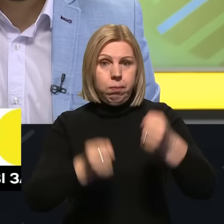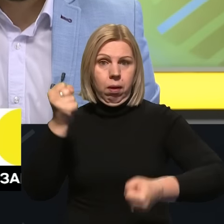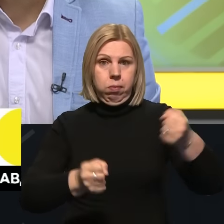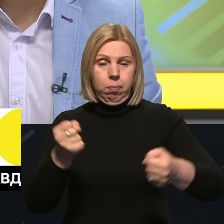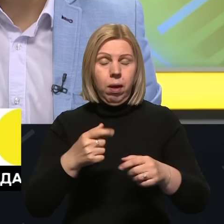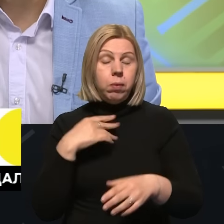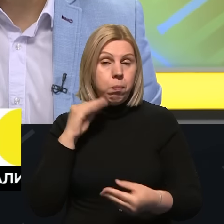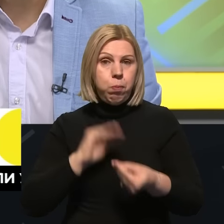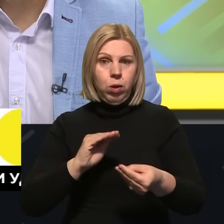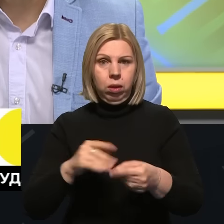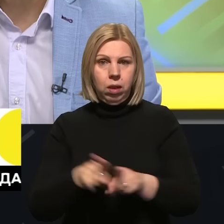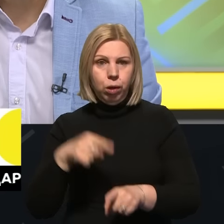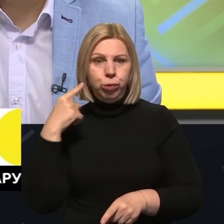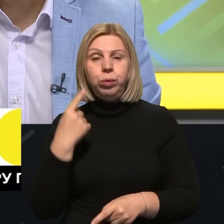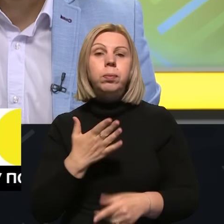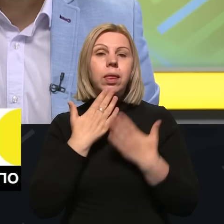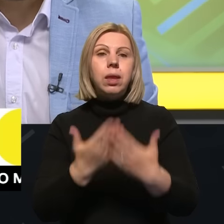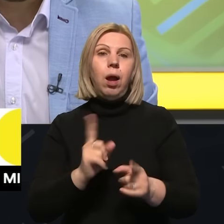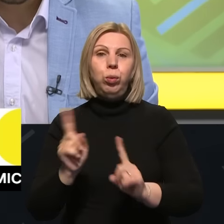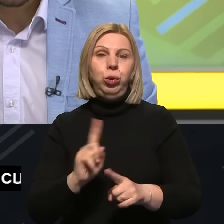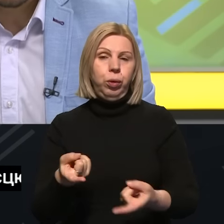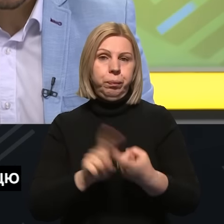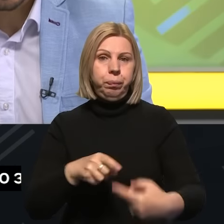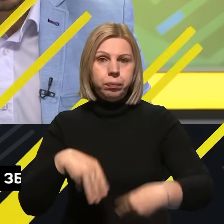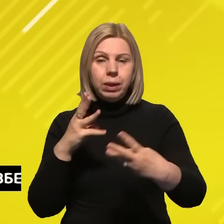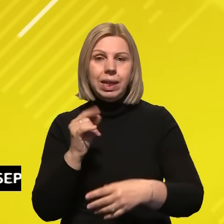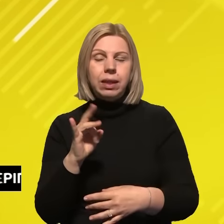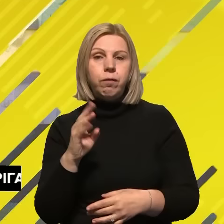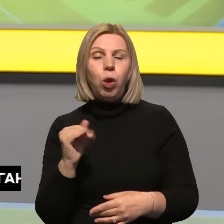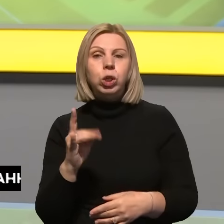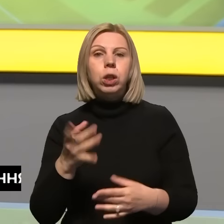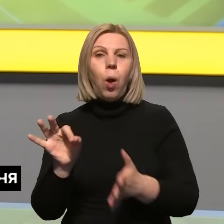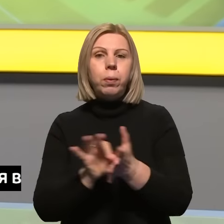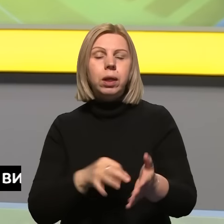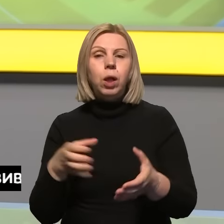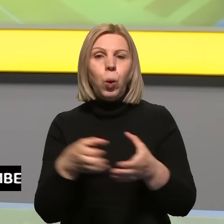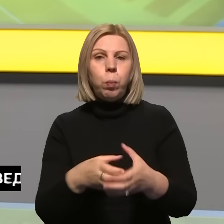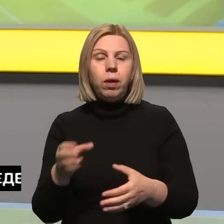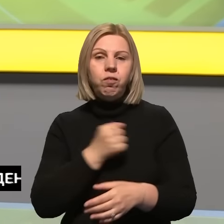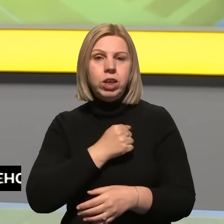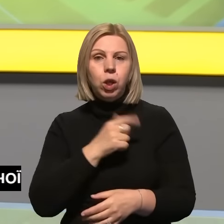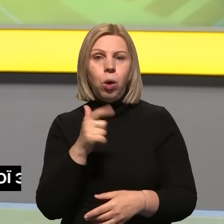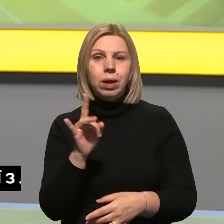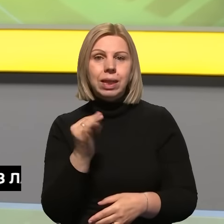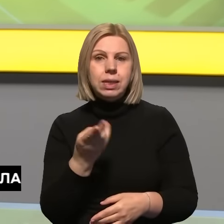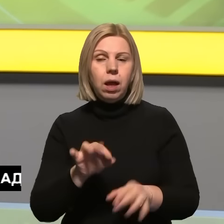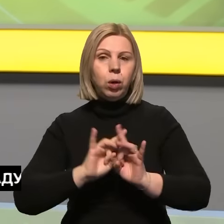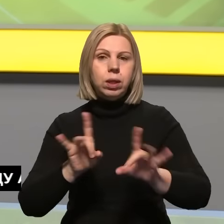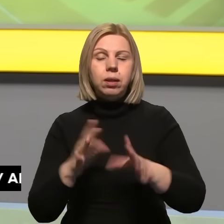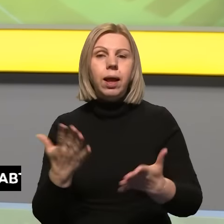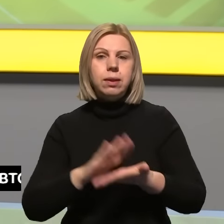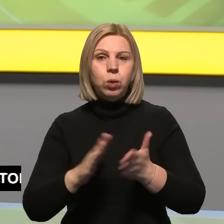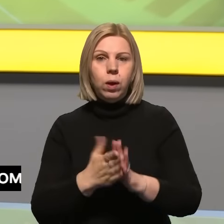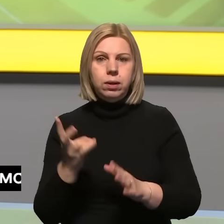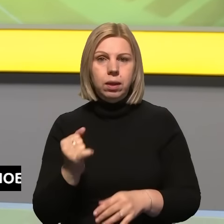чуємо. Пане Назаре, дуже дякую для того, що доєдналися. Назар Волошин, речник Остратегічного групування військ Хортиця, розказав, яка зараз